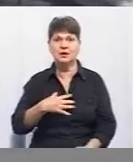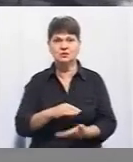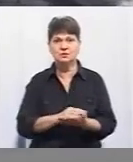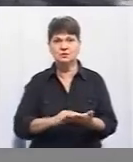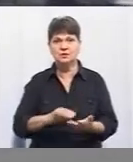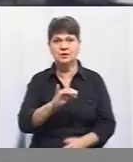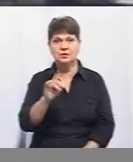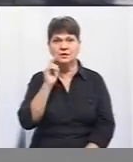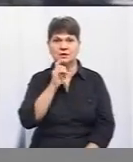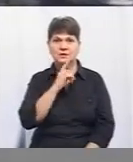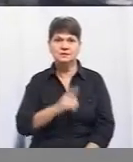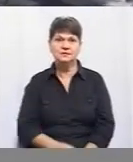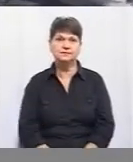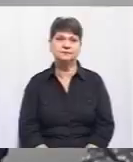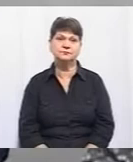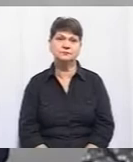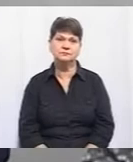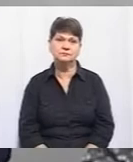Наумчак. Новини на Суспільному. Вінниця.